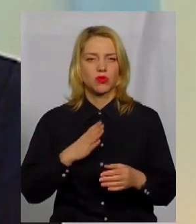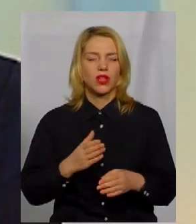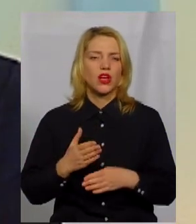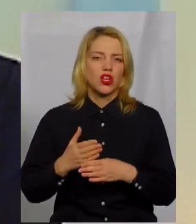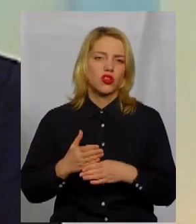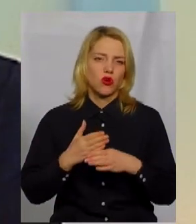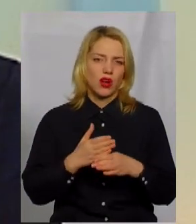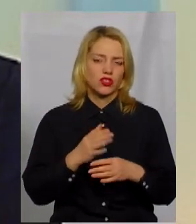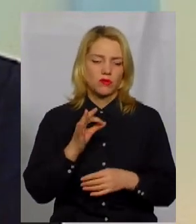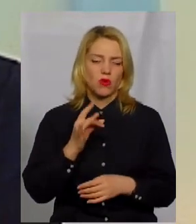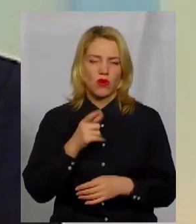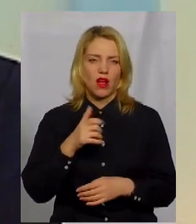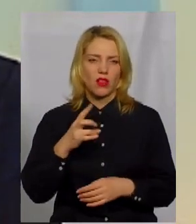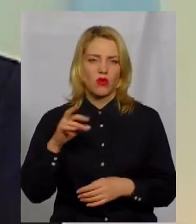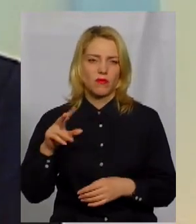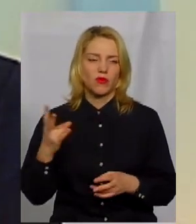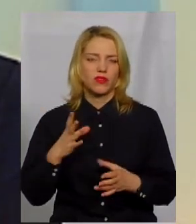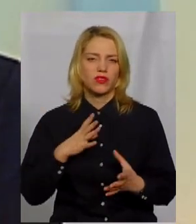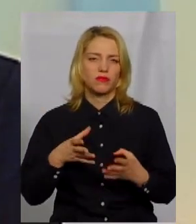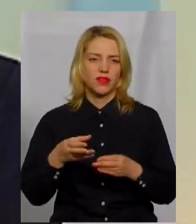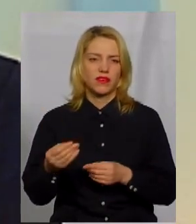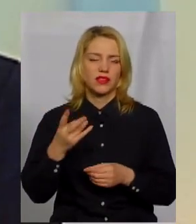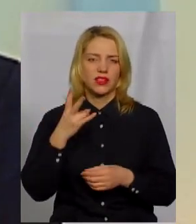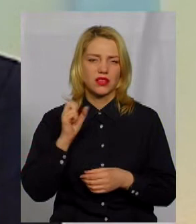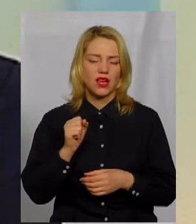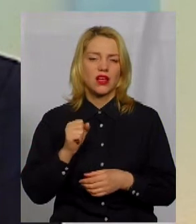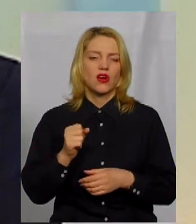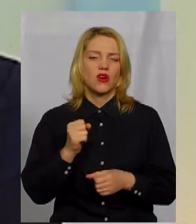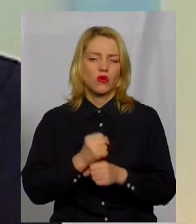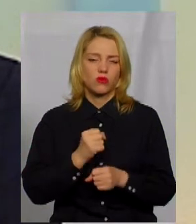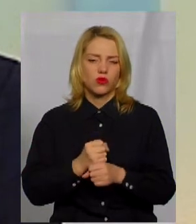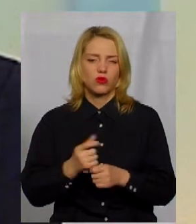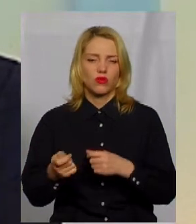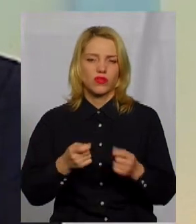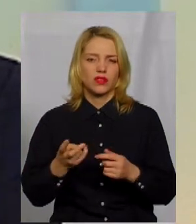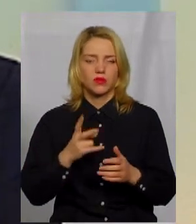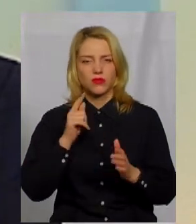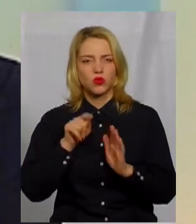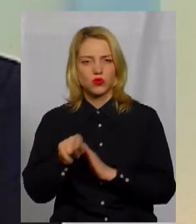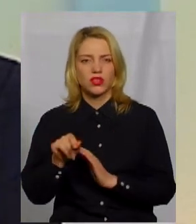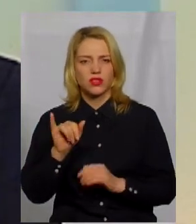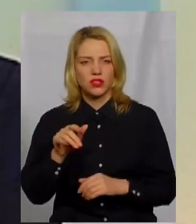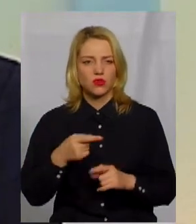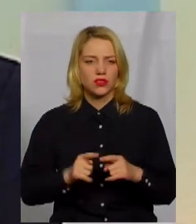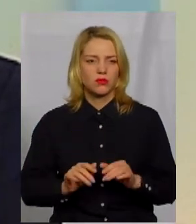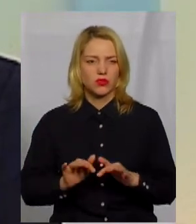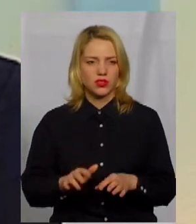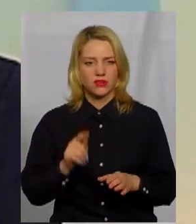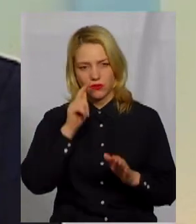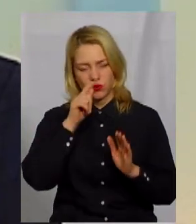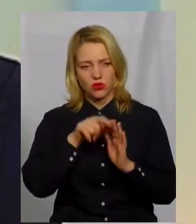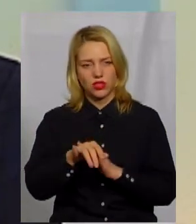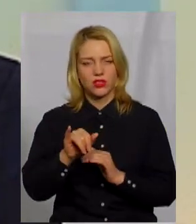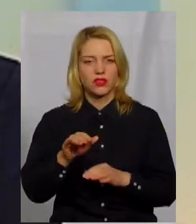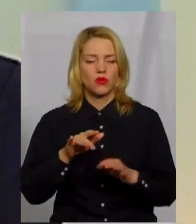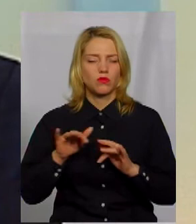мають впливати на роботу влади, вони мають якимось чином втручати все процес, вони мають втручатися в процес